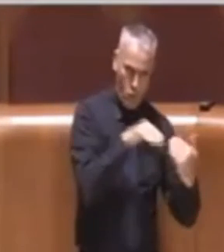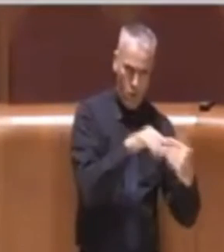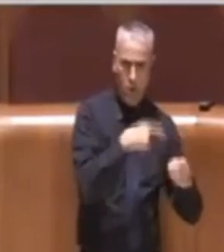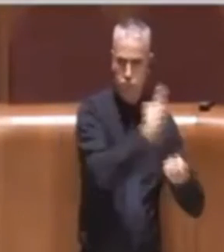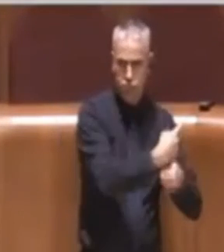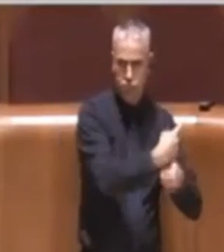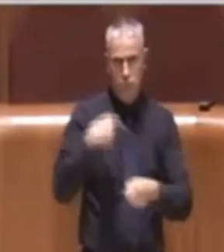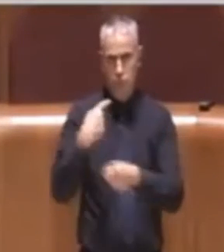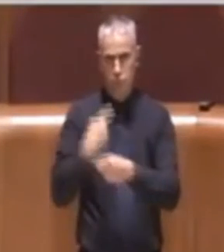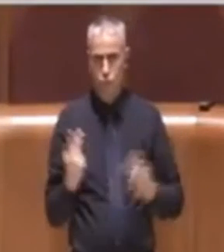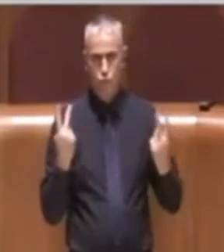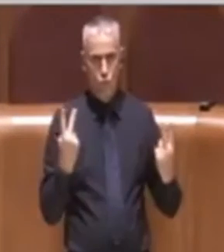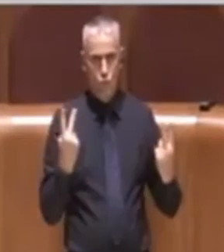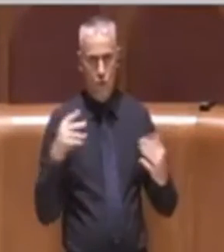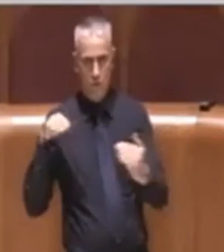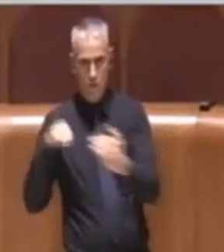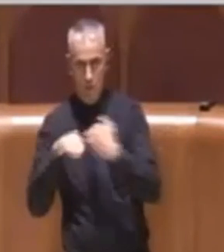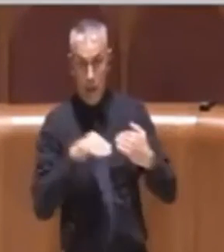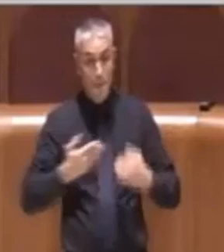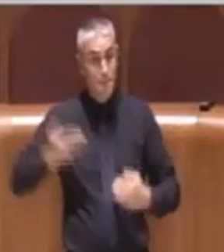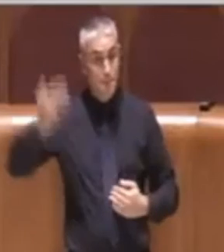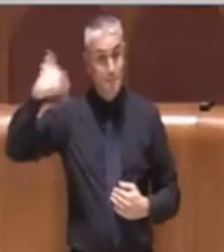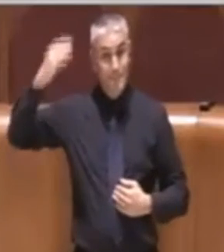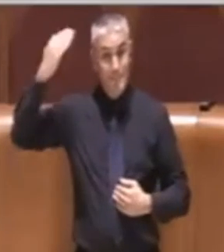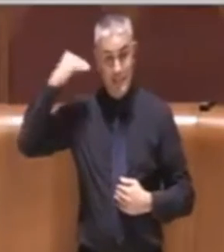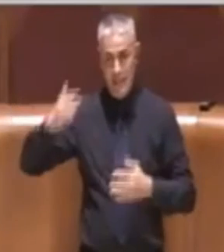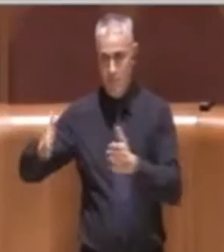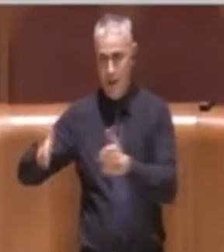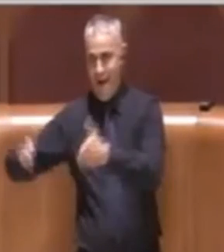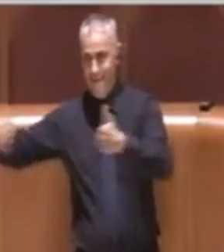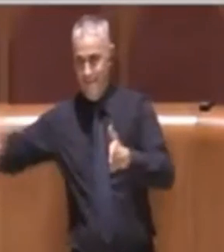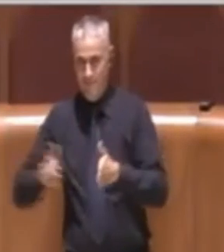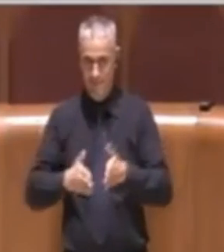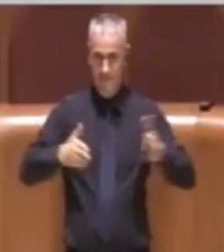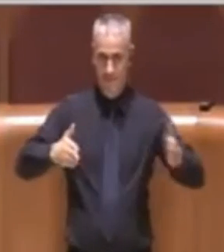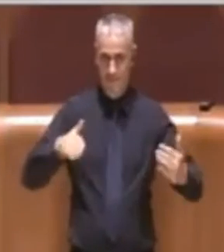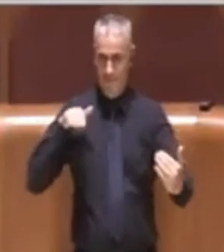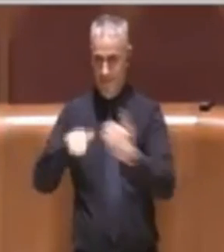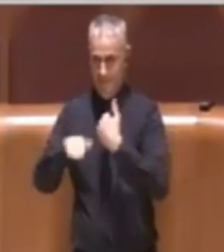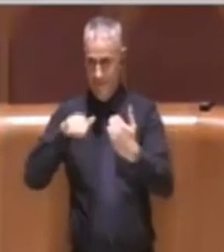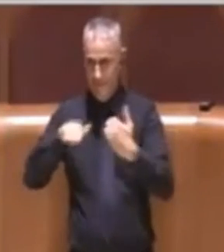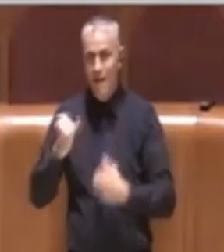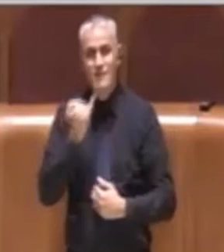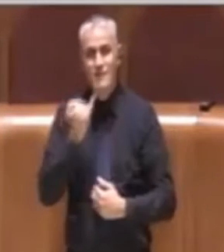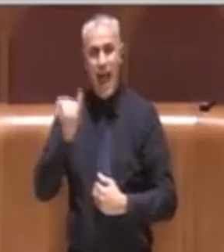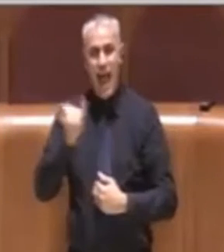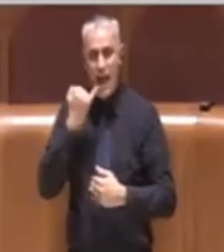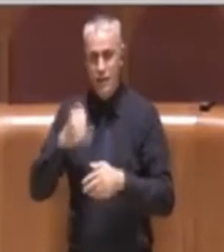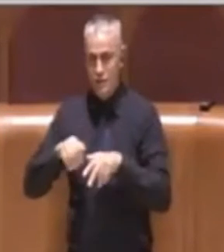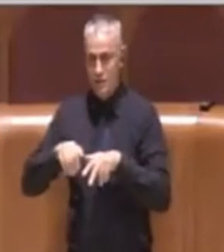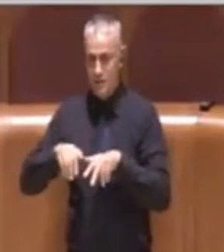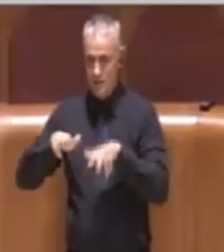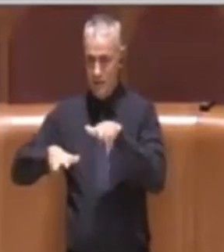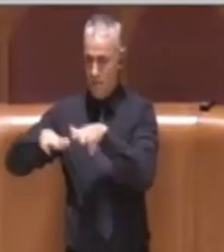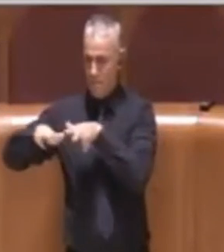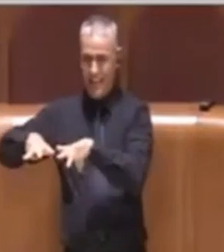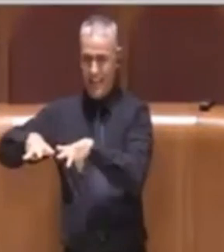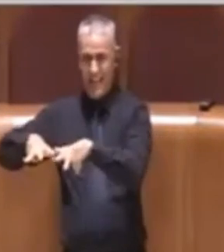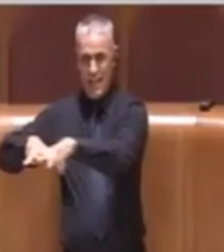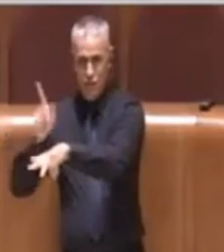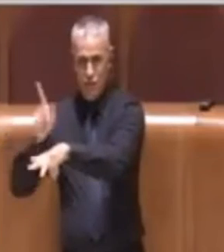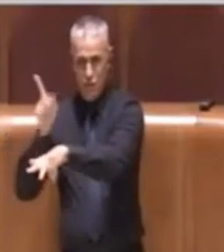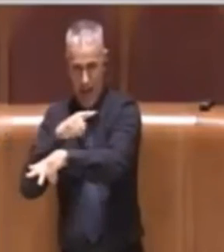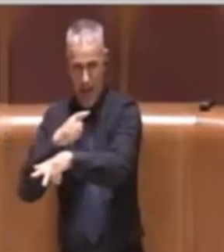corsie. Prima erano due corsie abbondanti che favorivano la sosta selvaggia, la doppia fila, manovre azzardate e così via,